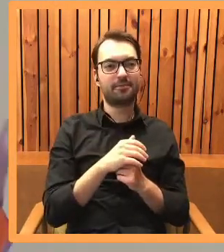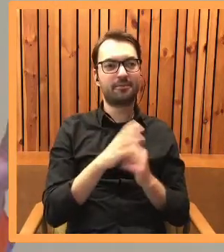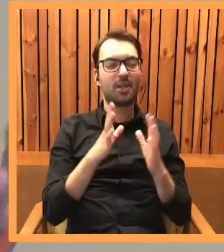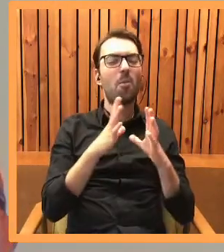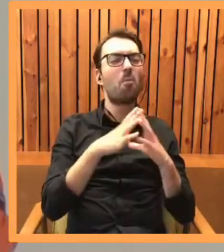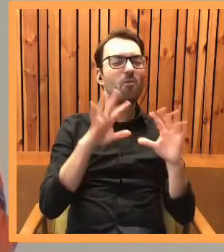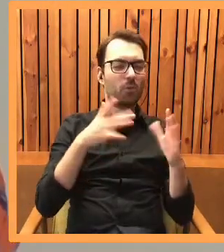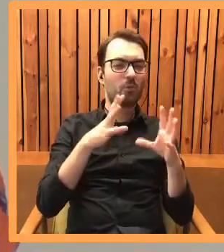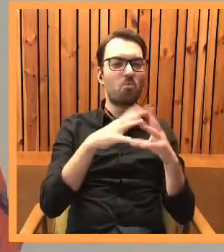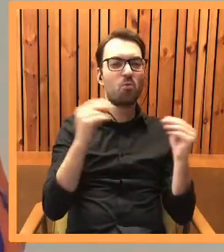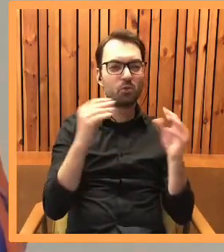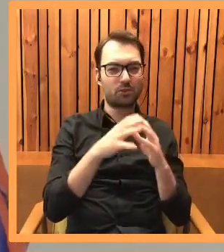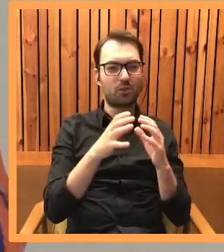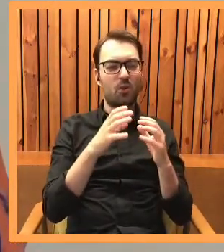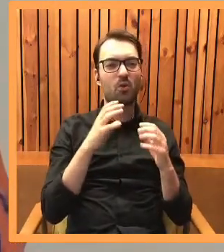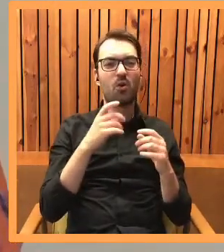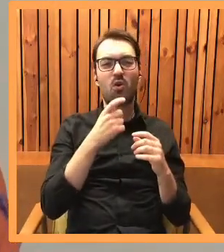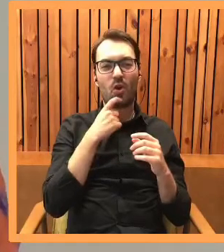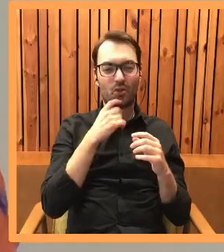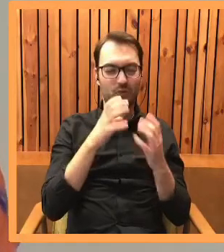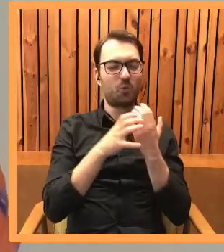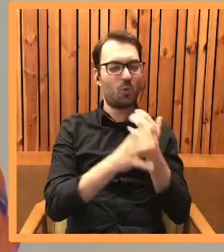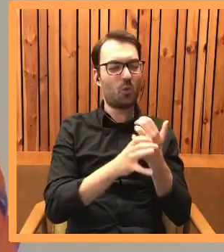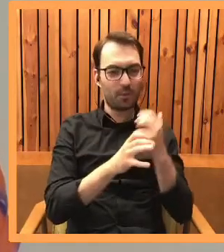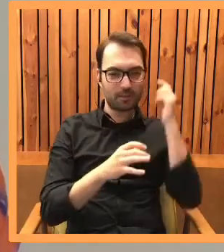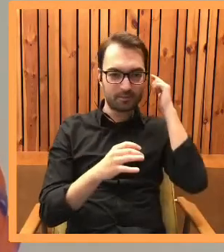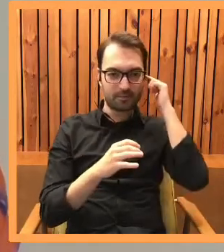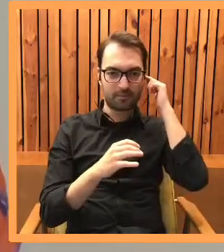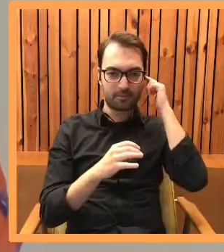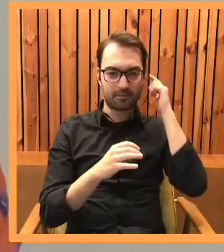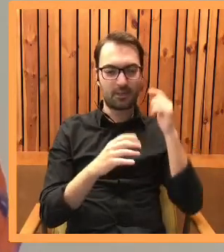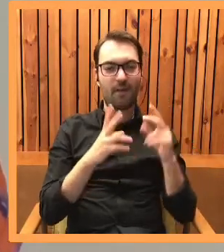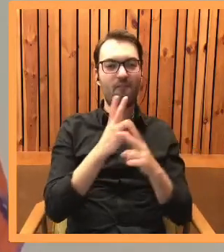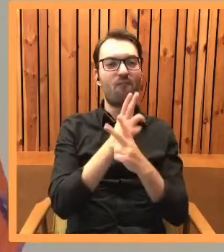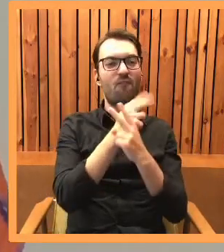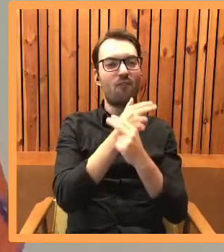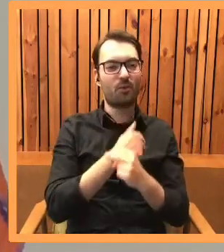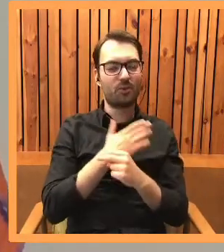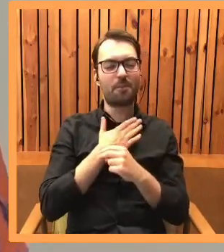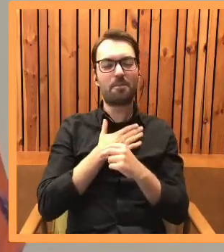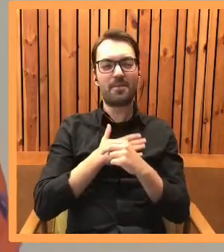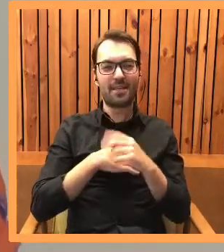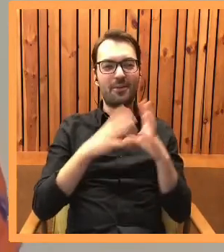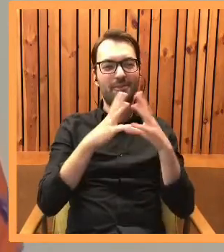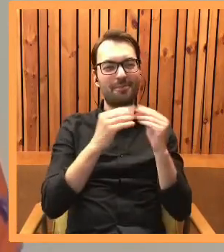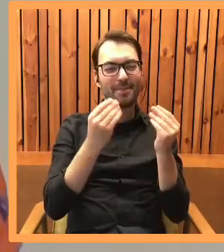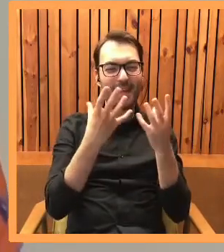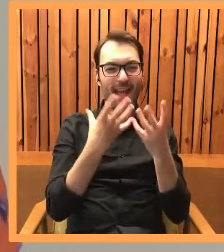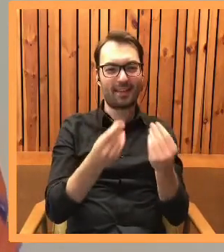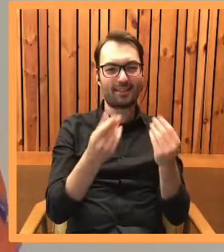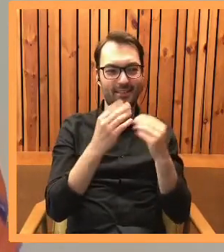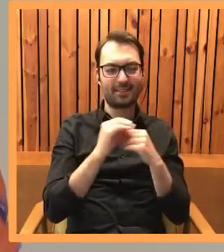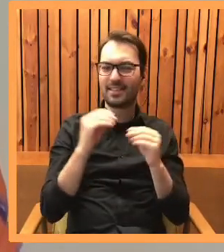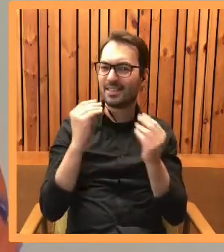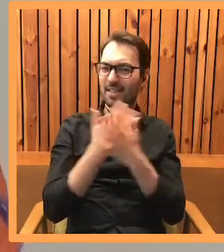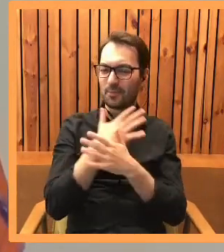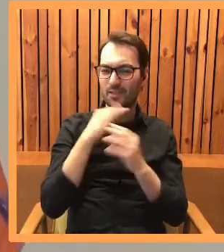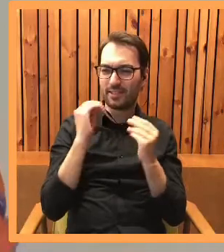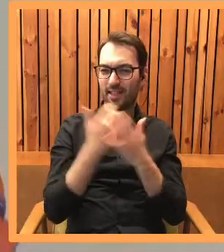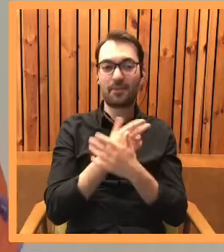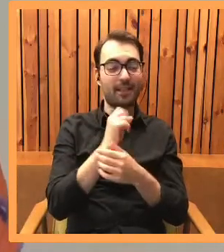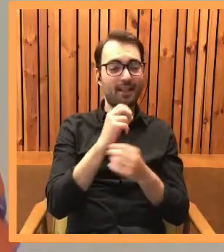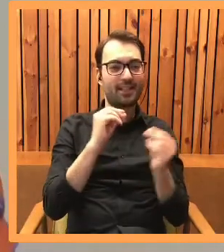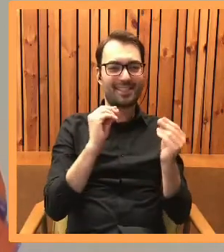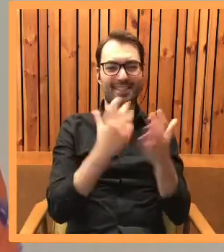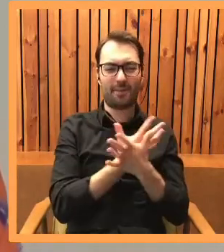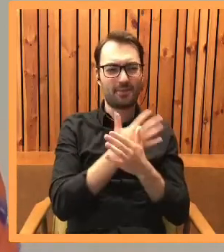puszysty, ma dość grubą strukturę kości. To futro jest takie miłe, bardzo pluszowe w dotyku. Srebrne, prawda? Tak,